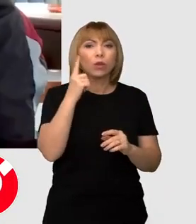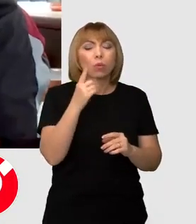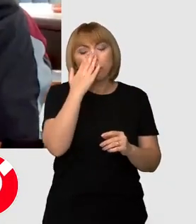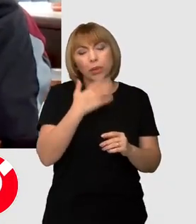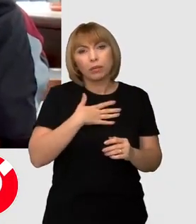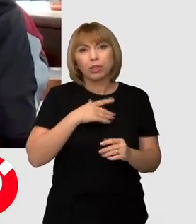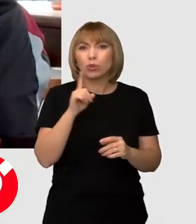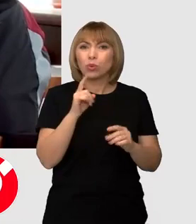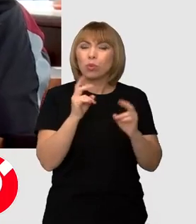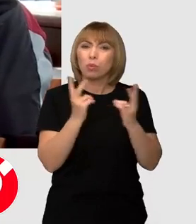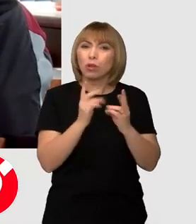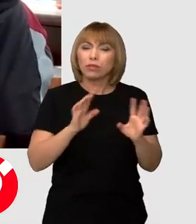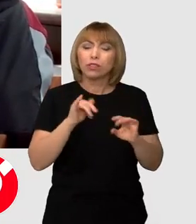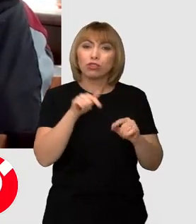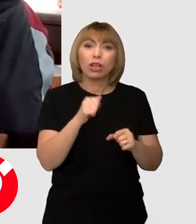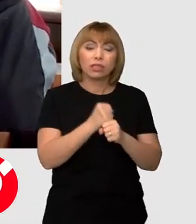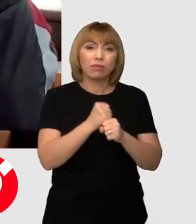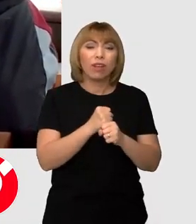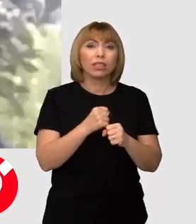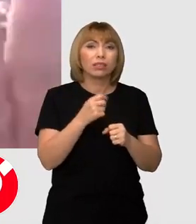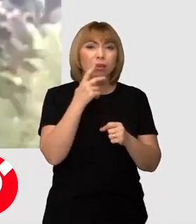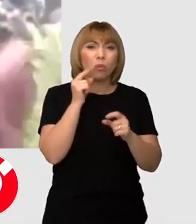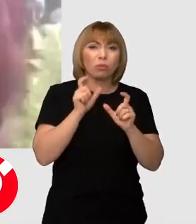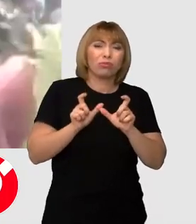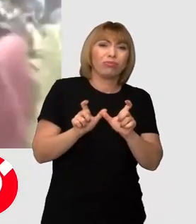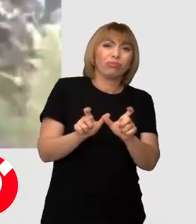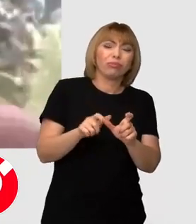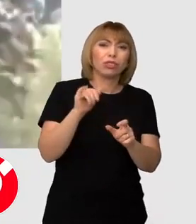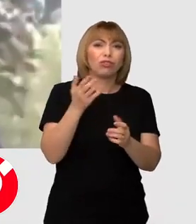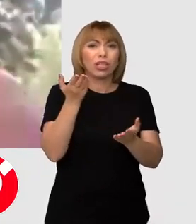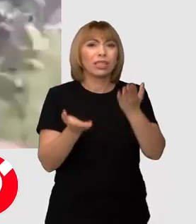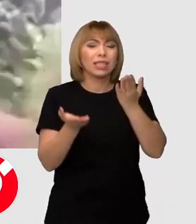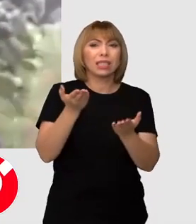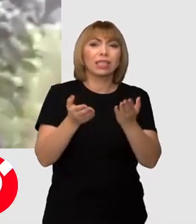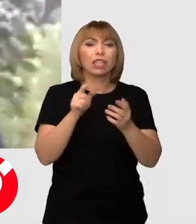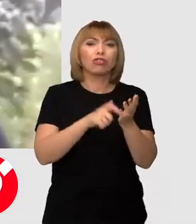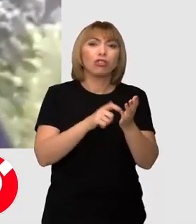în opinia mea, inadecvată și asta creează iarăși reticență, rezistență și acest dezechilibru între cerere și oferta.